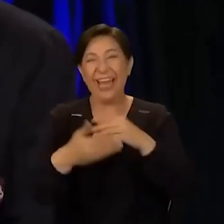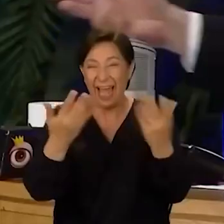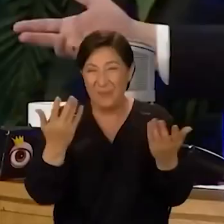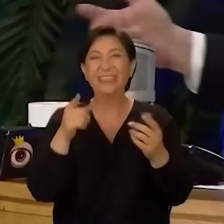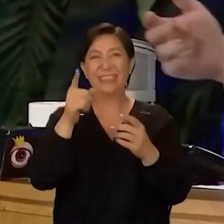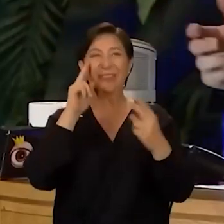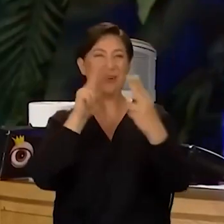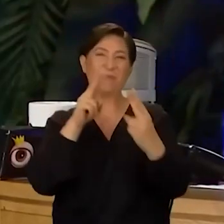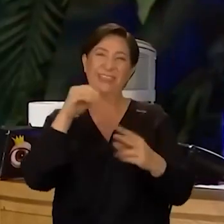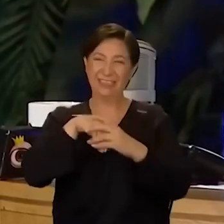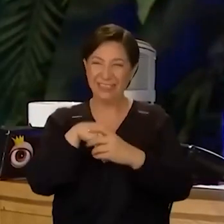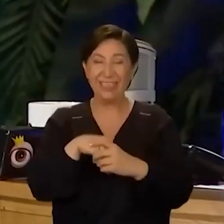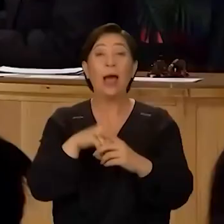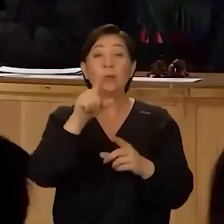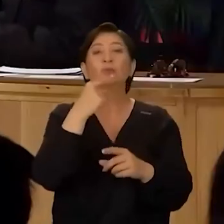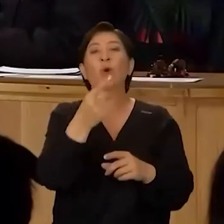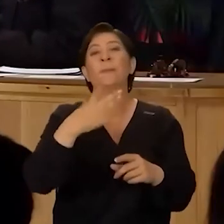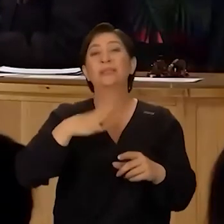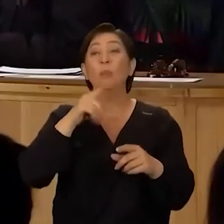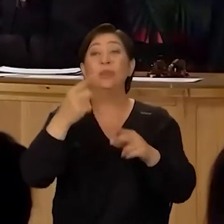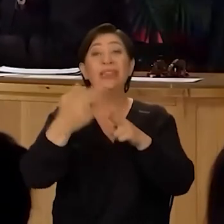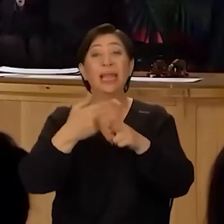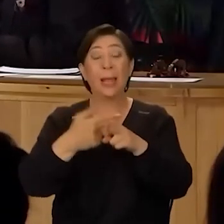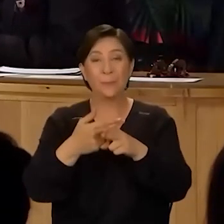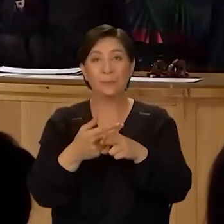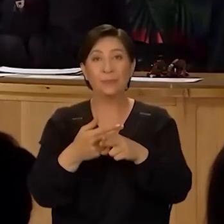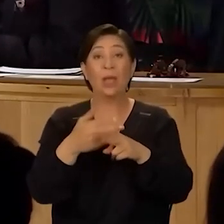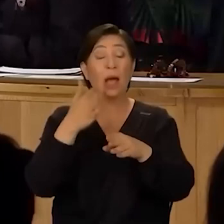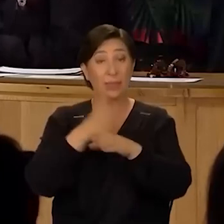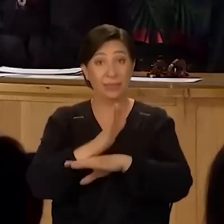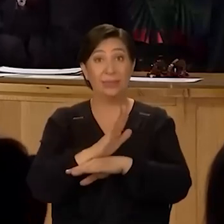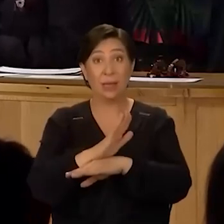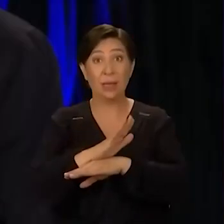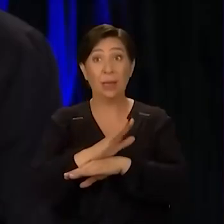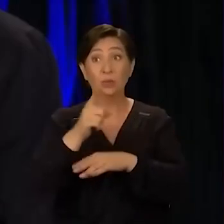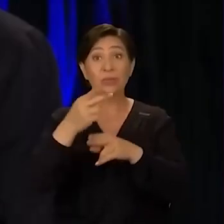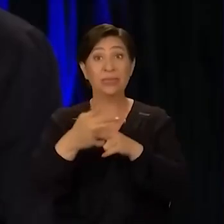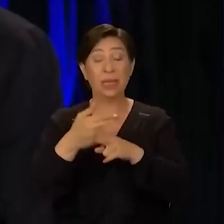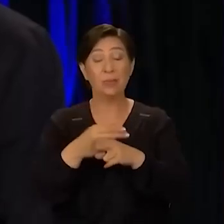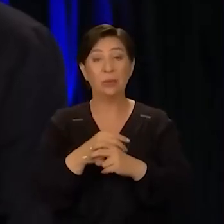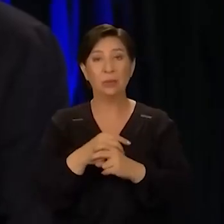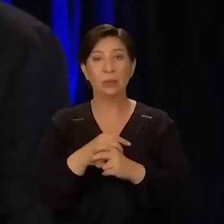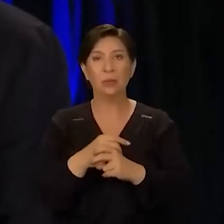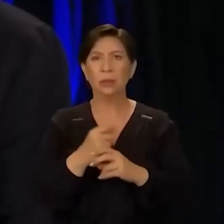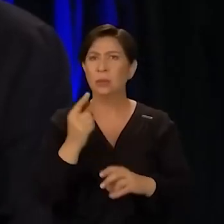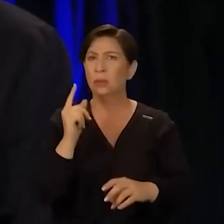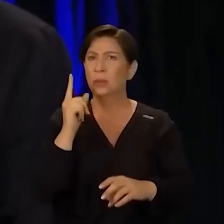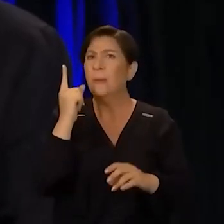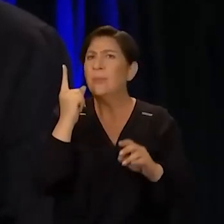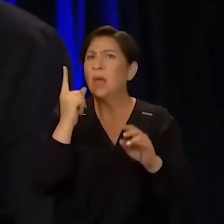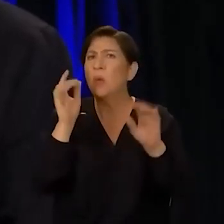Ama şunu söylemek istiyorum ki yani bu deneyim, bu deneyimi aslında bu deneyimi bir kere